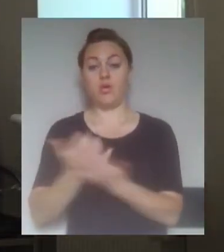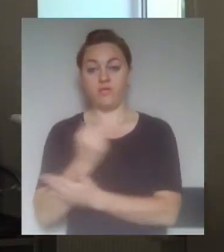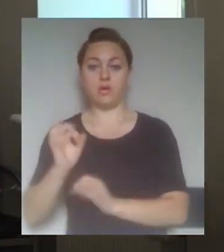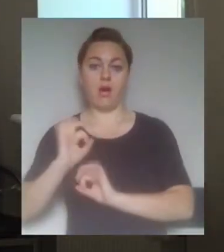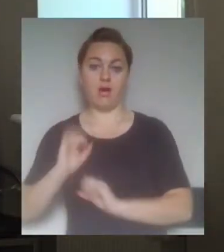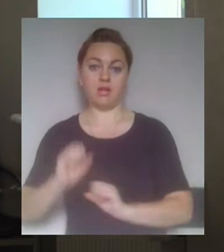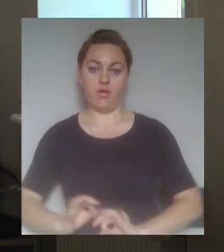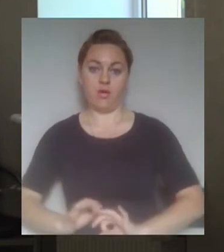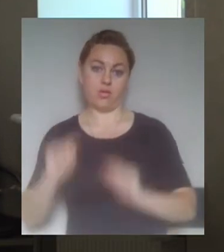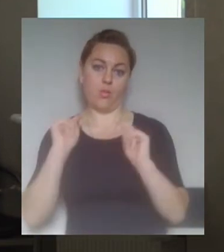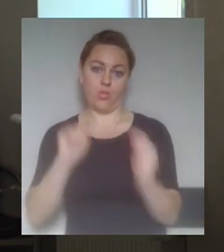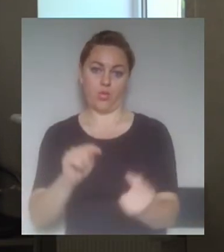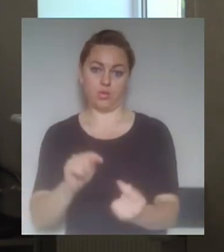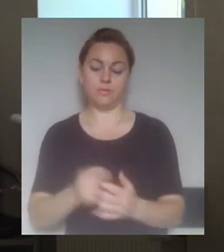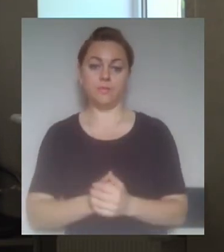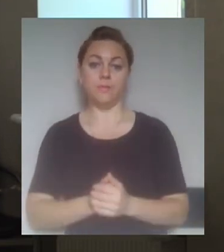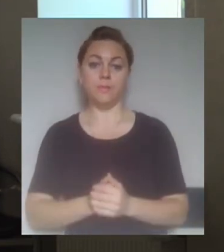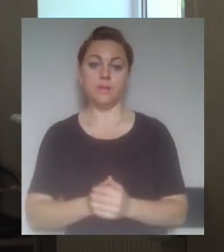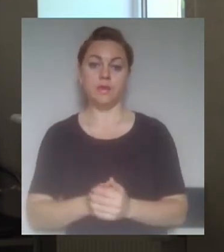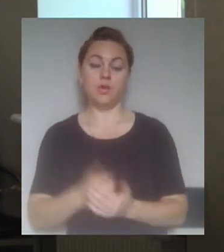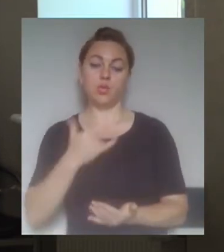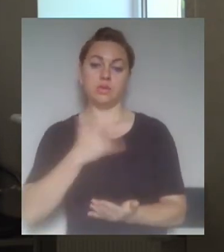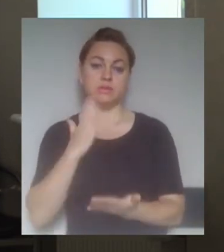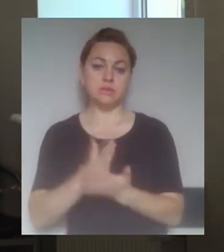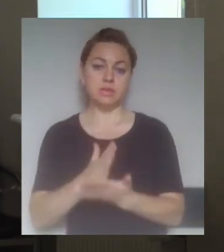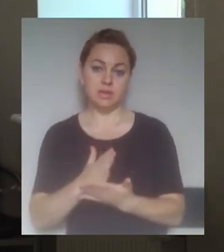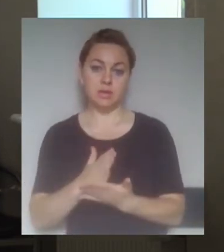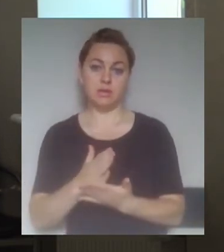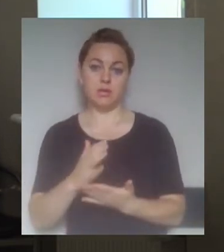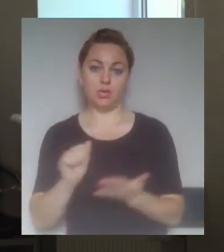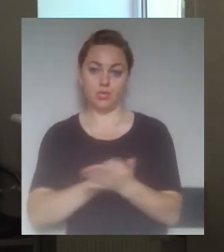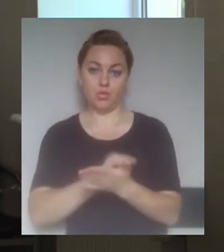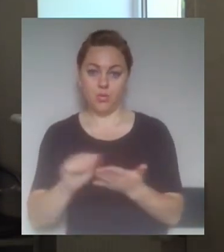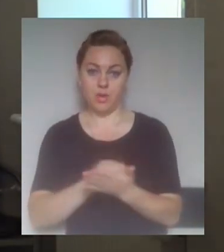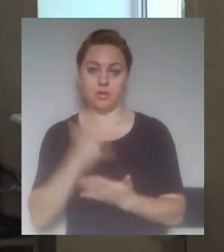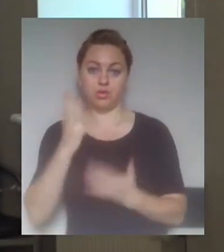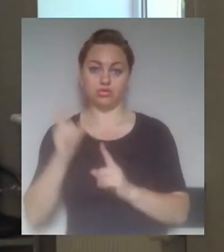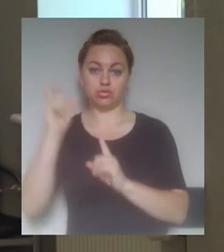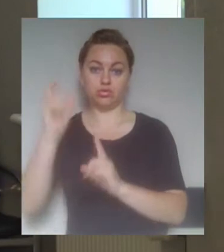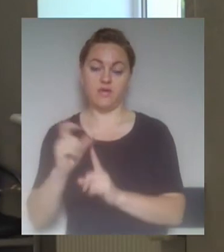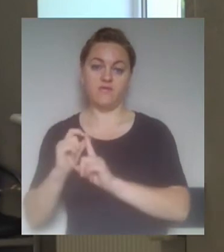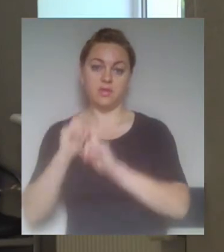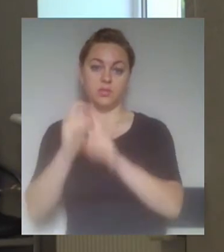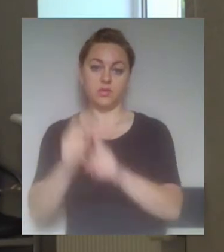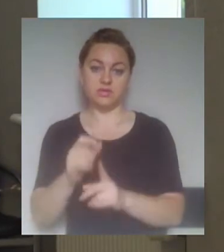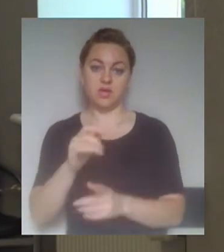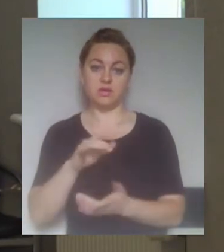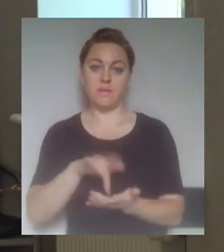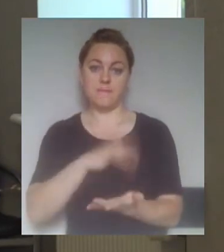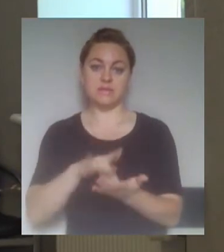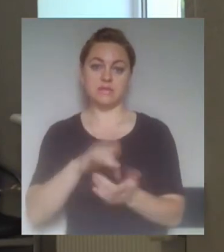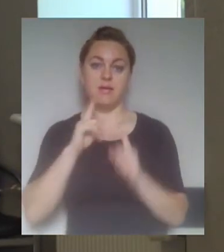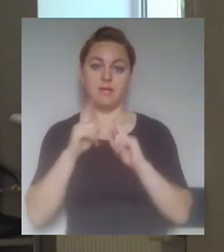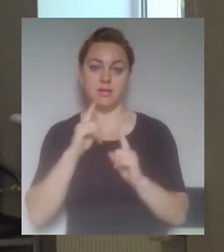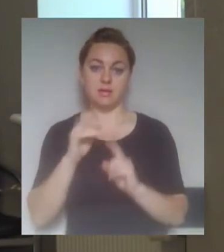змагальності в адміністративному судочинстві. І коли відповідачі міська рада та комісія з питань громадського бюджету з березня